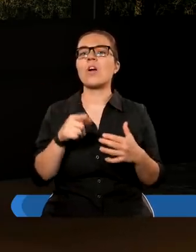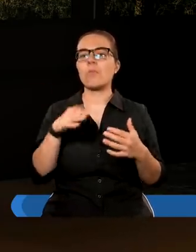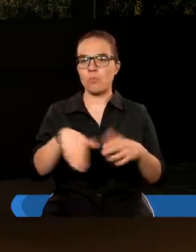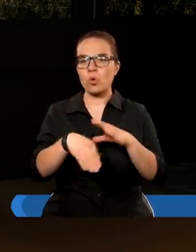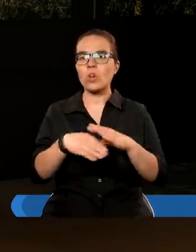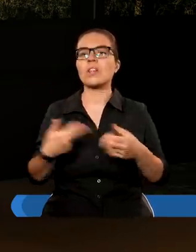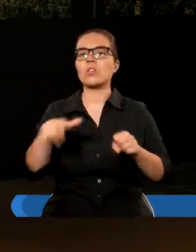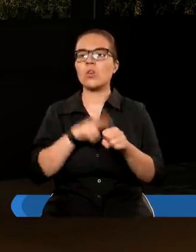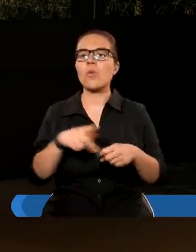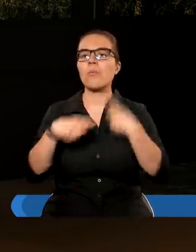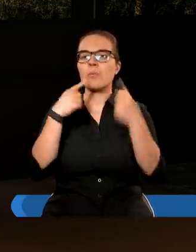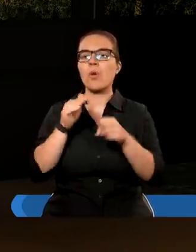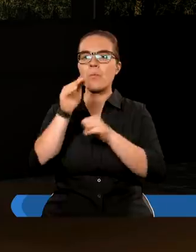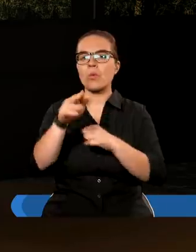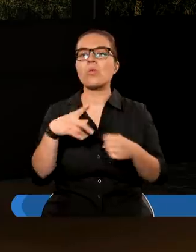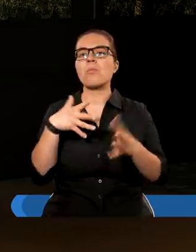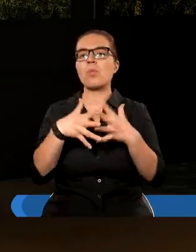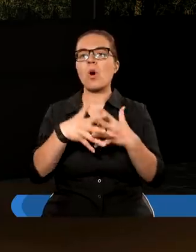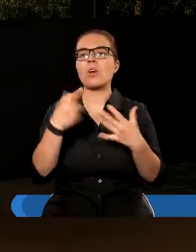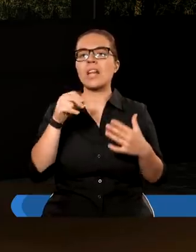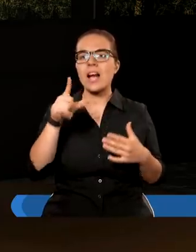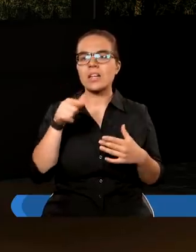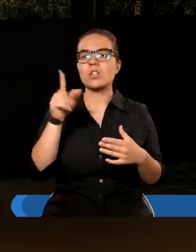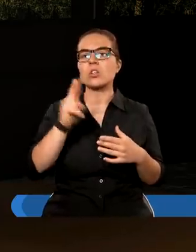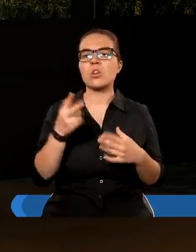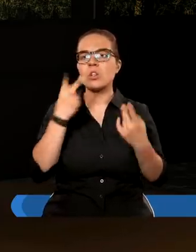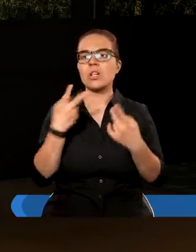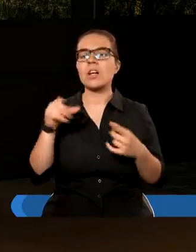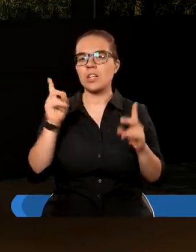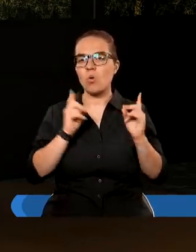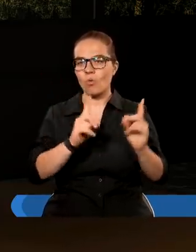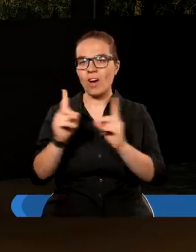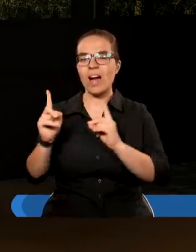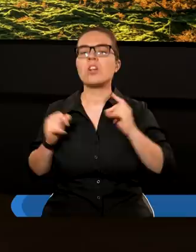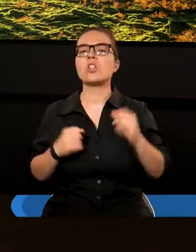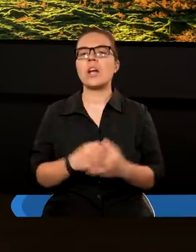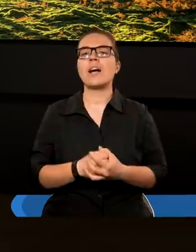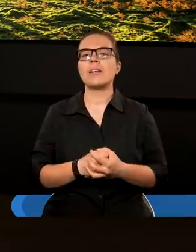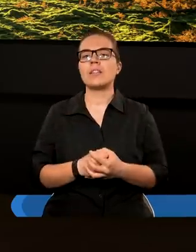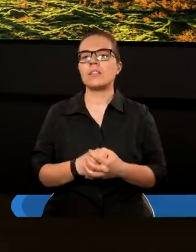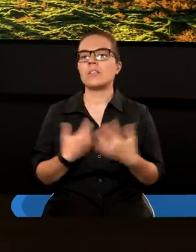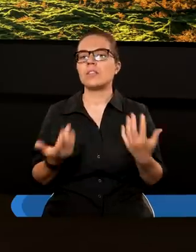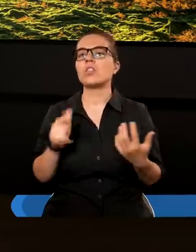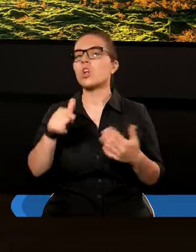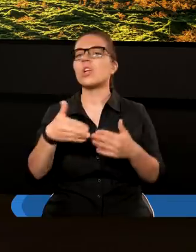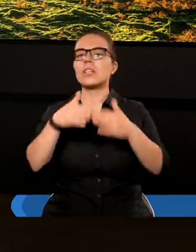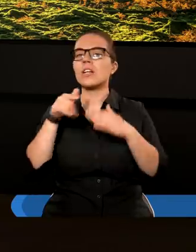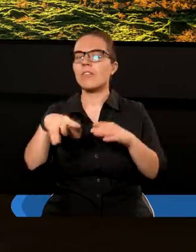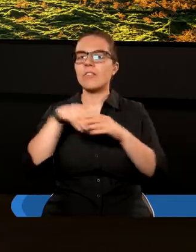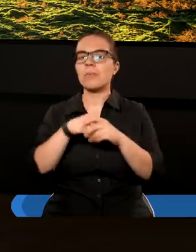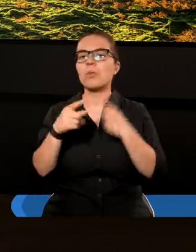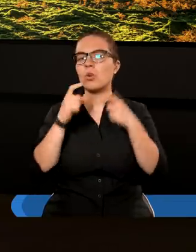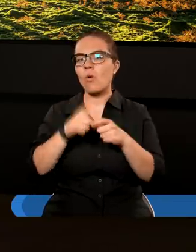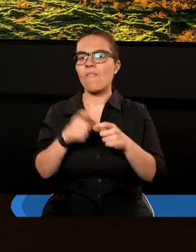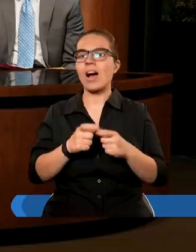spustoszenia, którą przepowiedział prorok Daniel, kto czyta, niech uważa. Co kryje się za tymi słowami